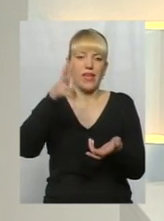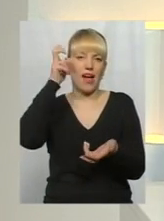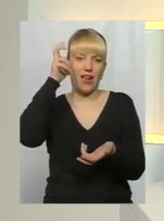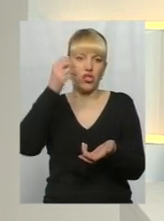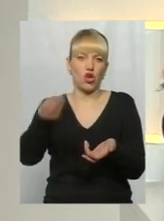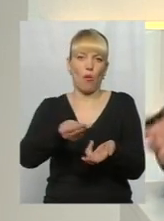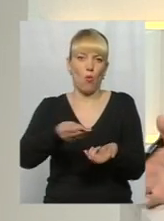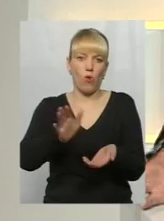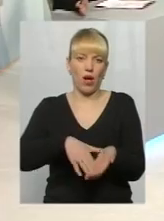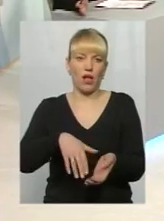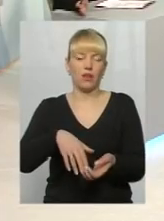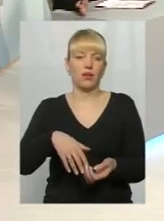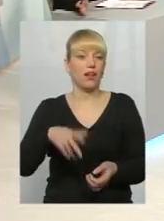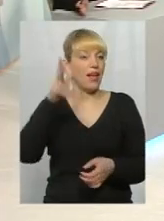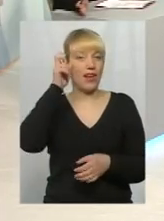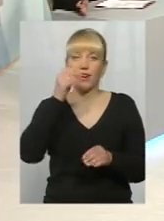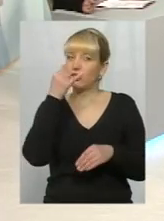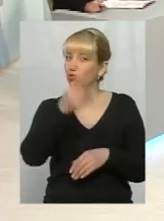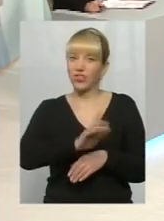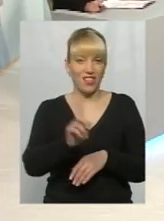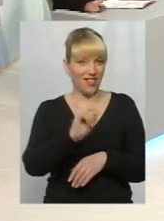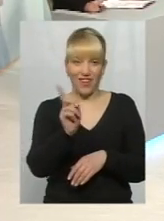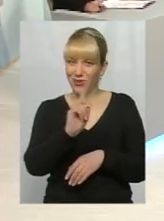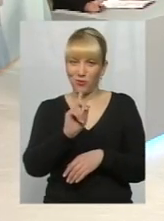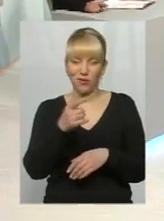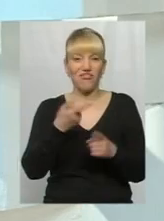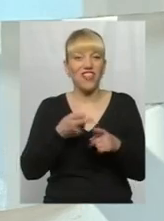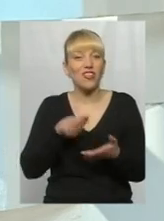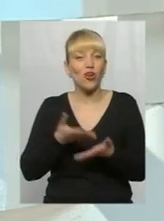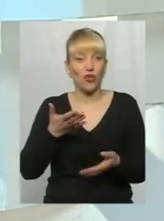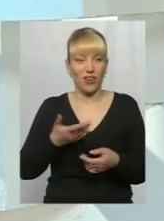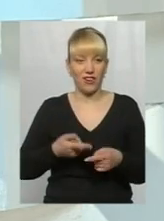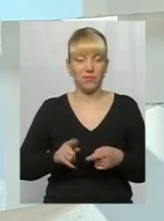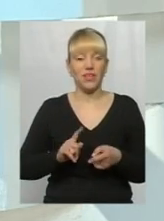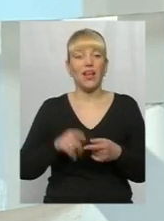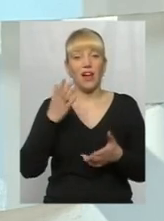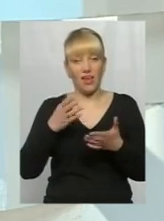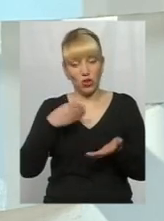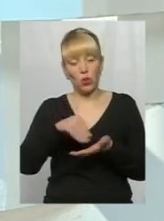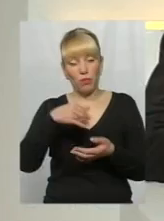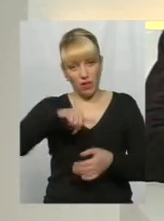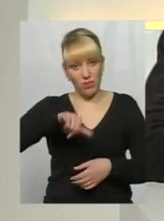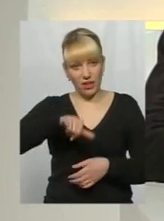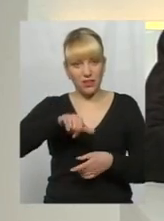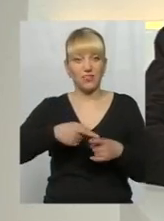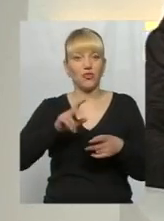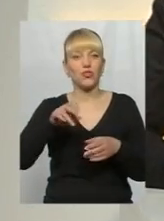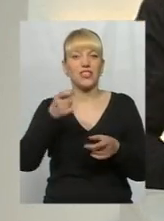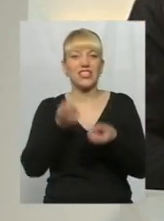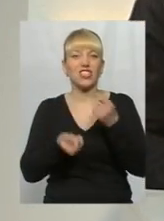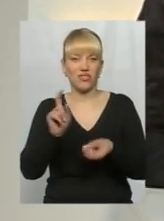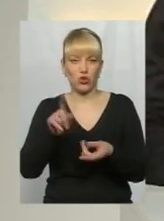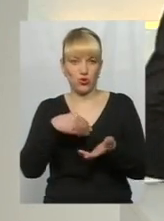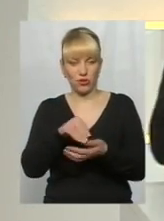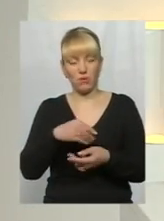мукою і проголосували. Не дають, у нас сьогодні дорога. Чи без тих, хто купує, купує чимось Ну, зараз і виборів немає. Може, коли будуть